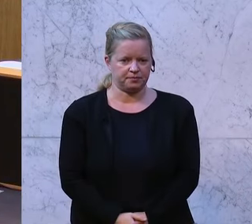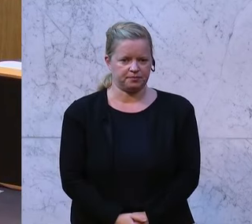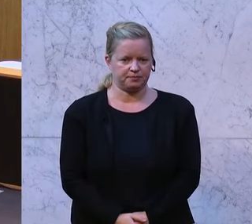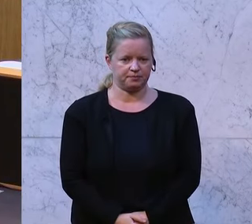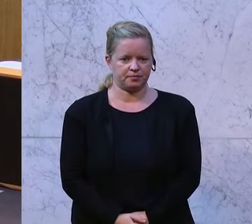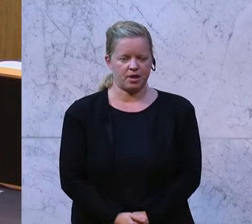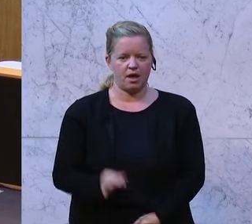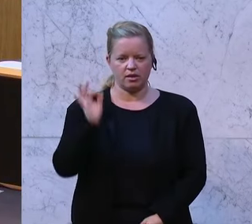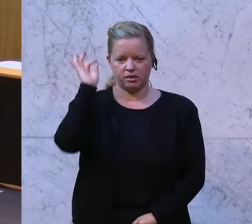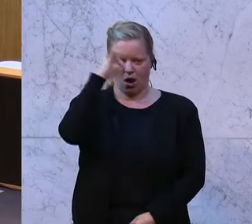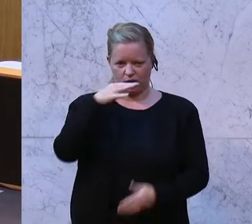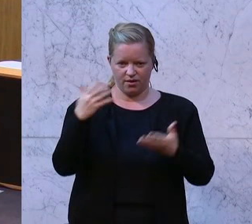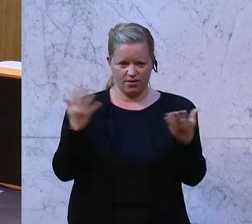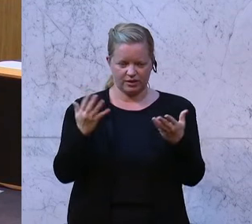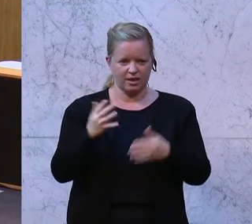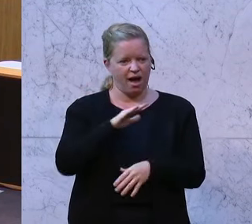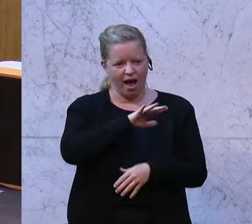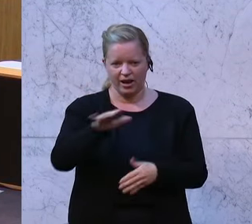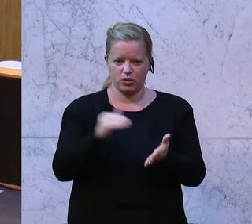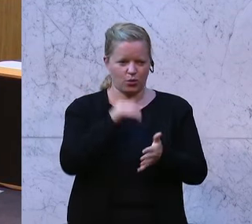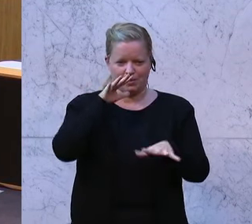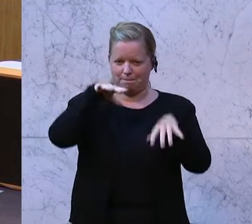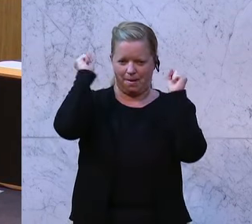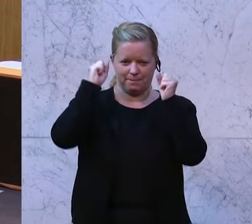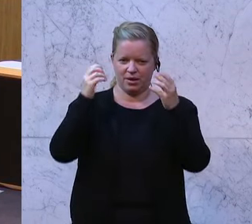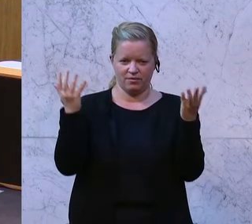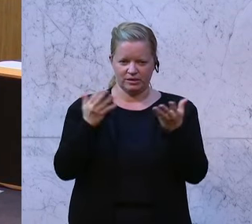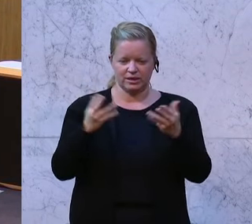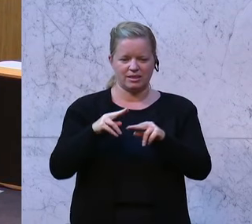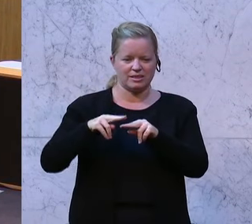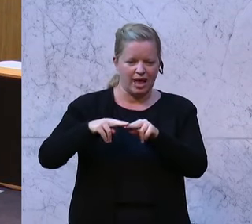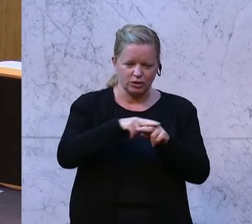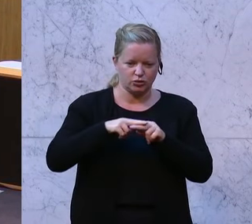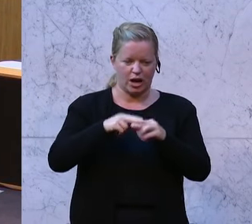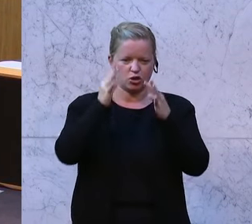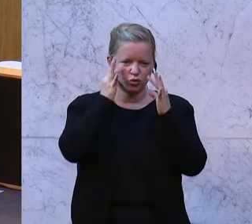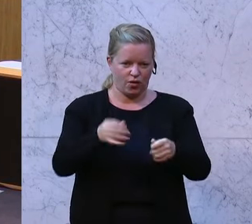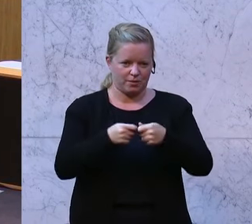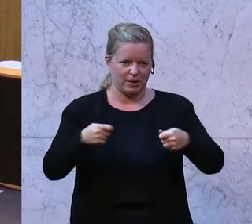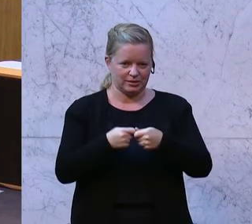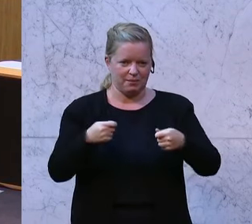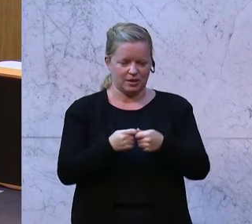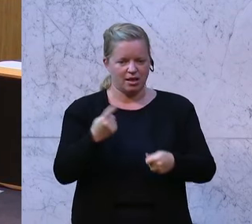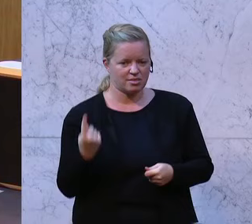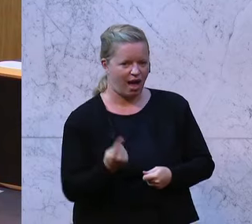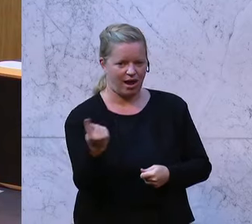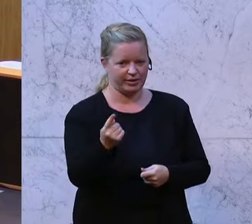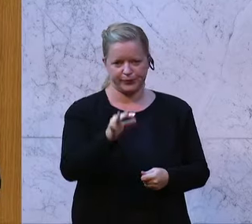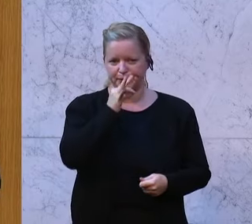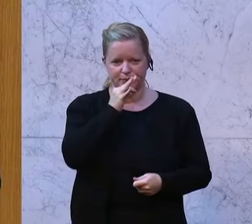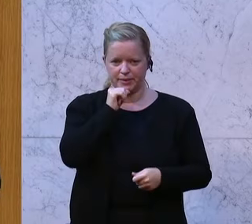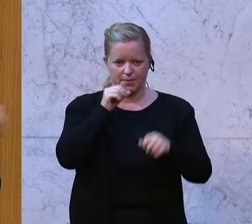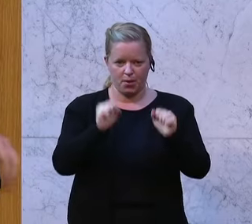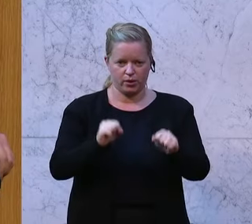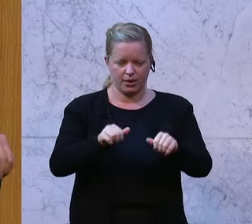Das Traurige ist, dass Sie alle anscheinend noch immer nicht kapiert haben, dass man mit nationalen Sofortmaßnahmen keinerlei Nachhaltigkeit erzeugen kann, wenn man